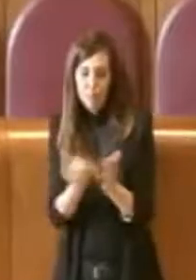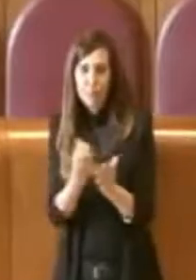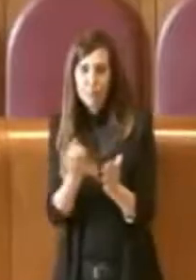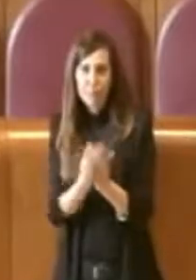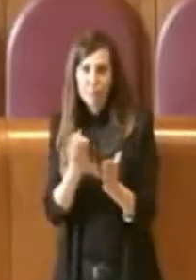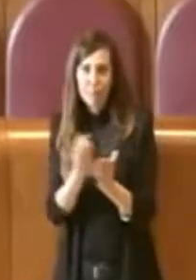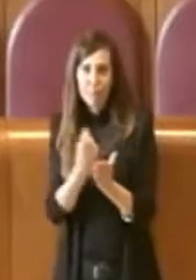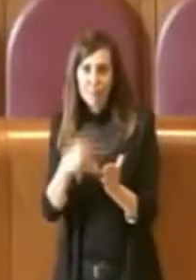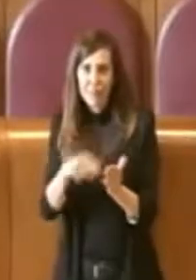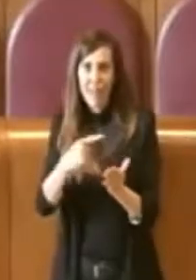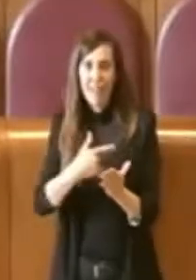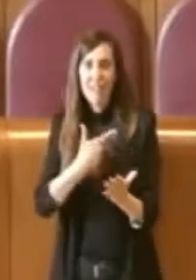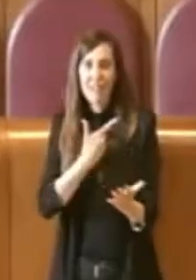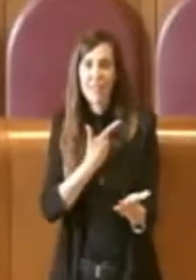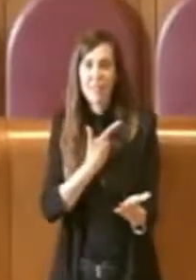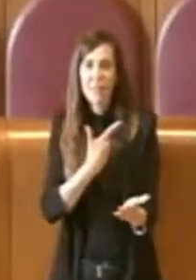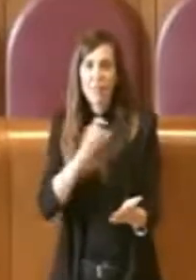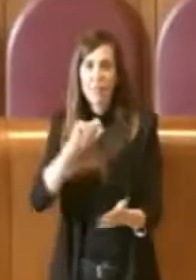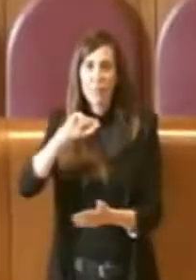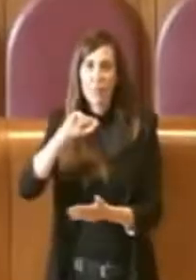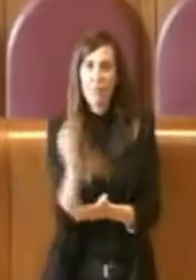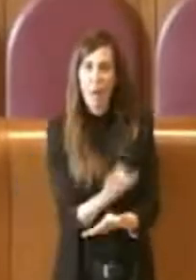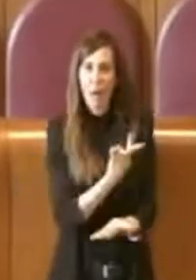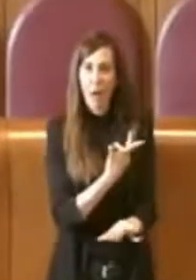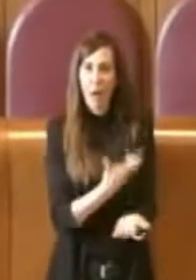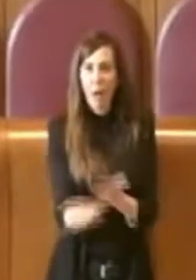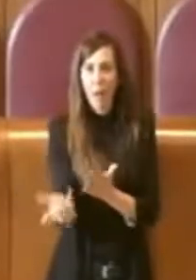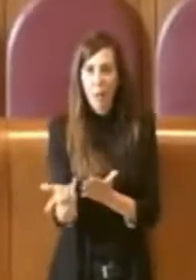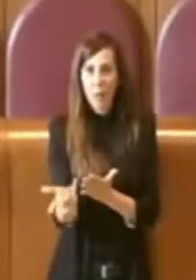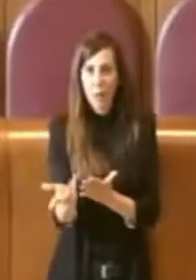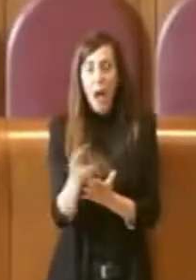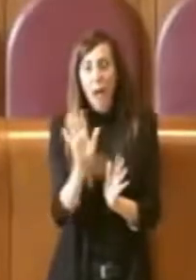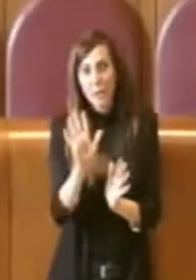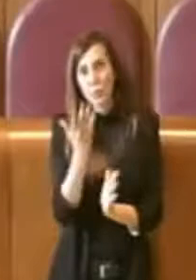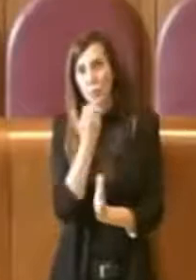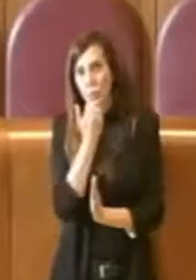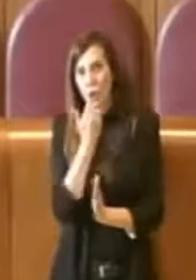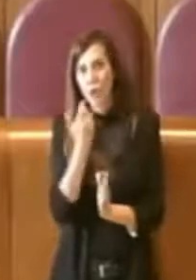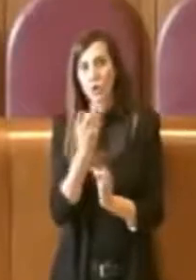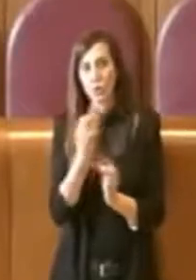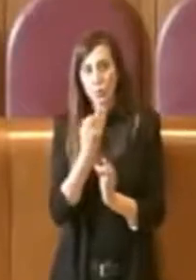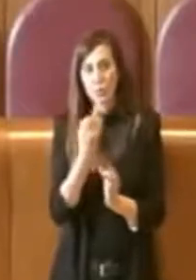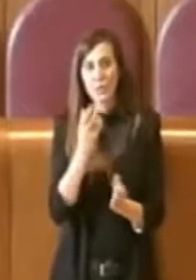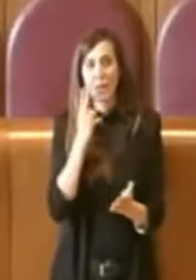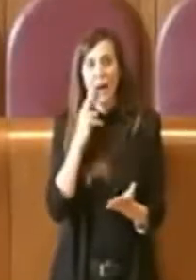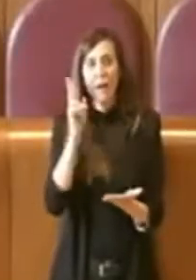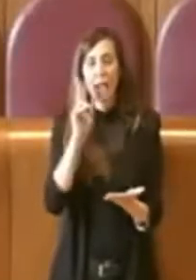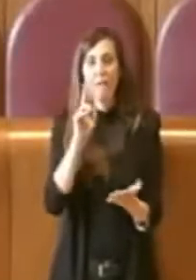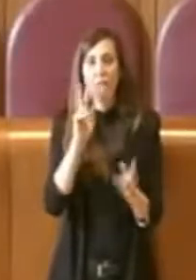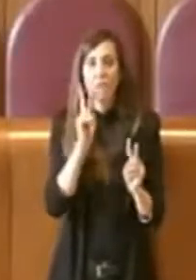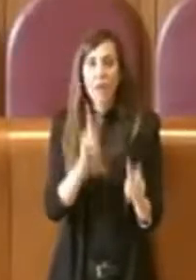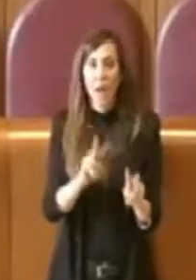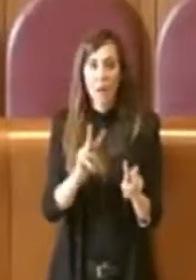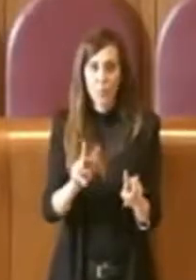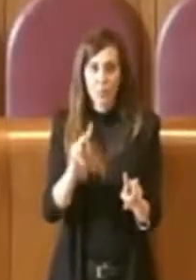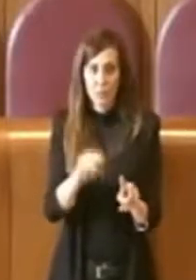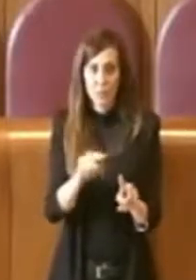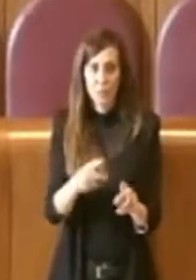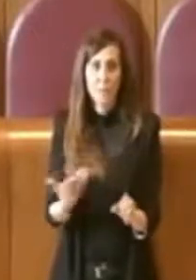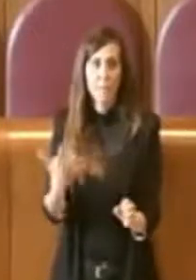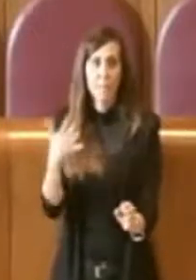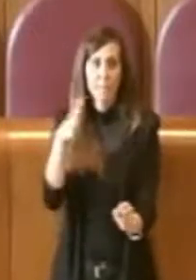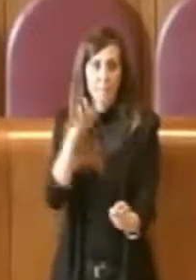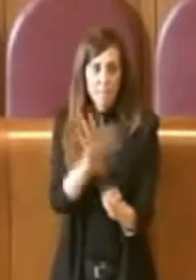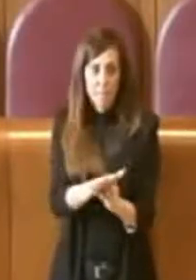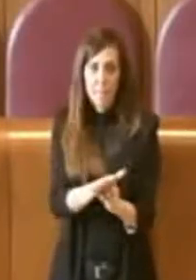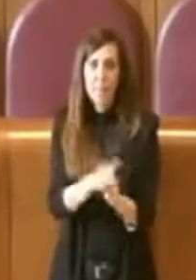giusta valutazione. Abbiamo coperto con